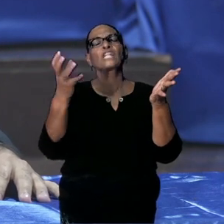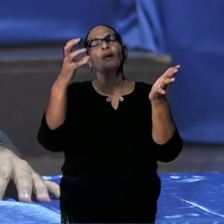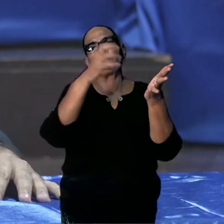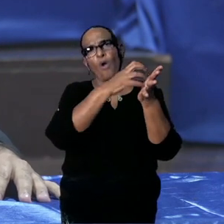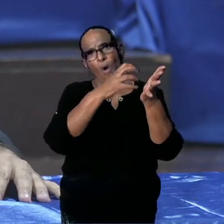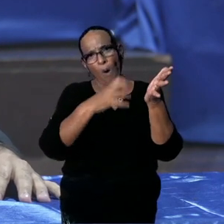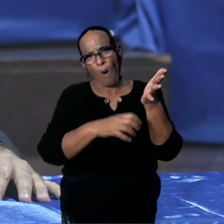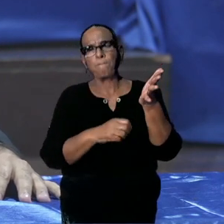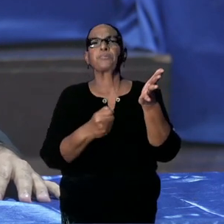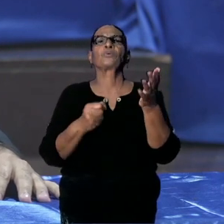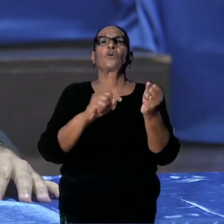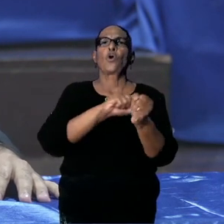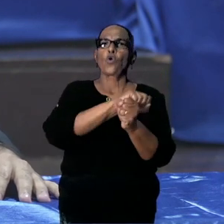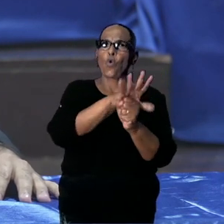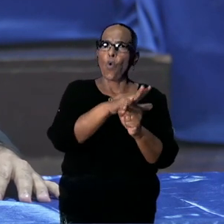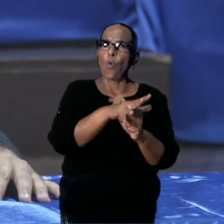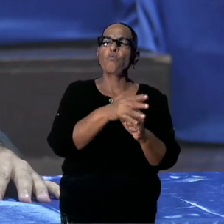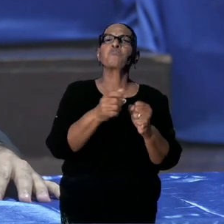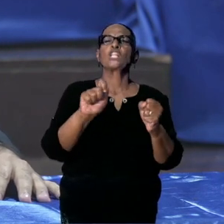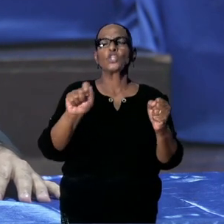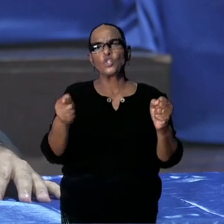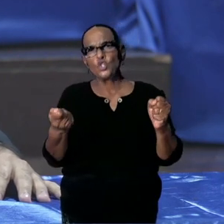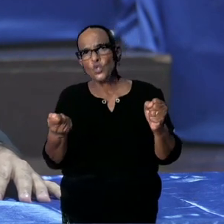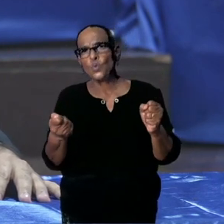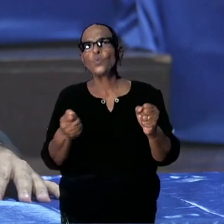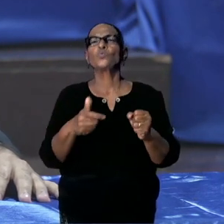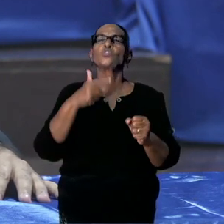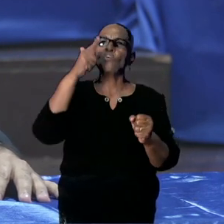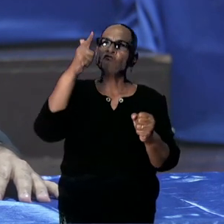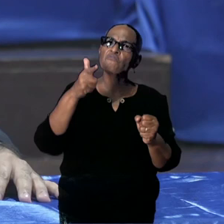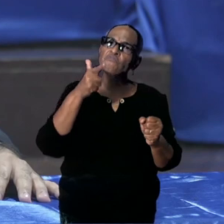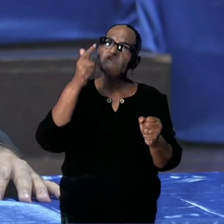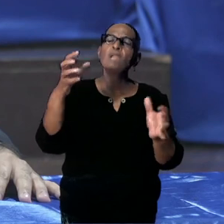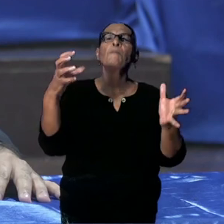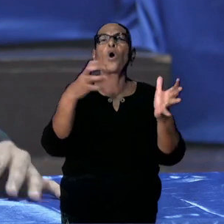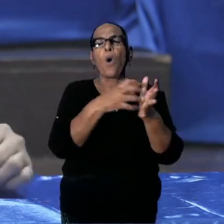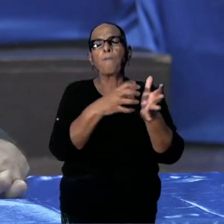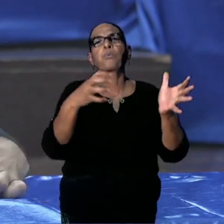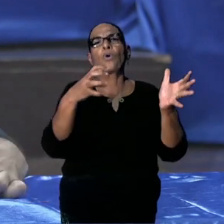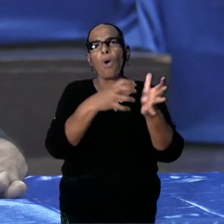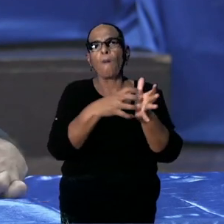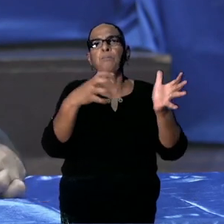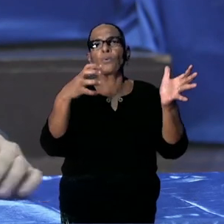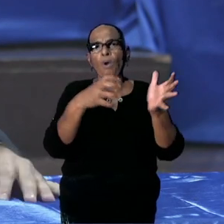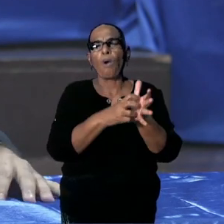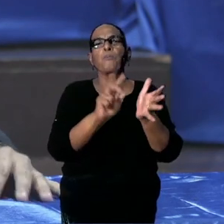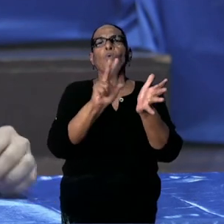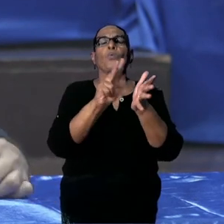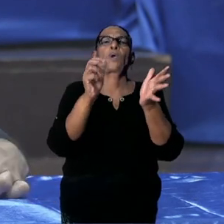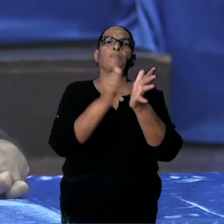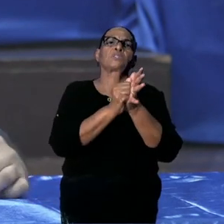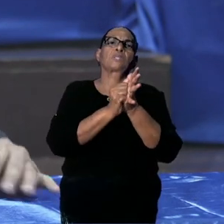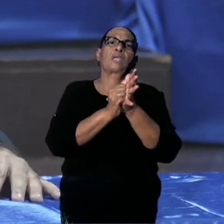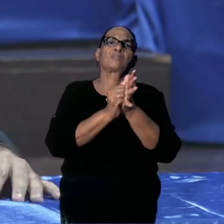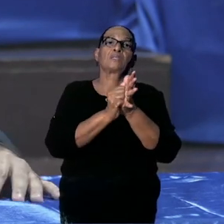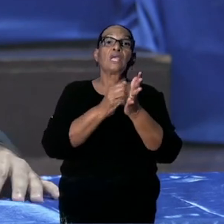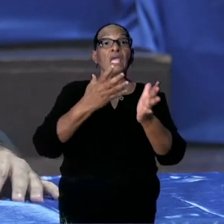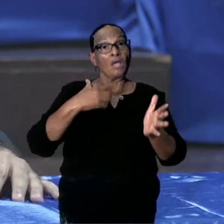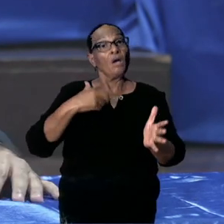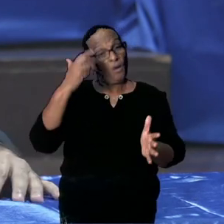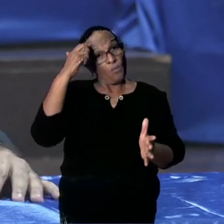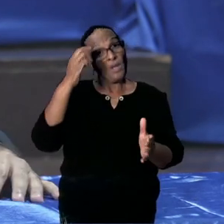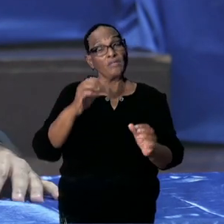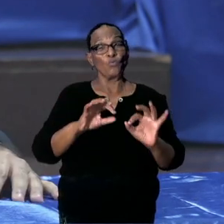COVID-journaal, voorlichting posters, voorlichting filmpjes. Alles is te halen op de website. Ik weet dat we streven naar perfectie.